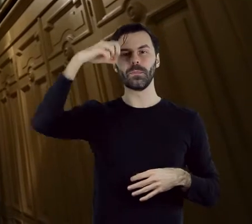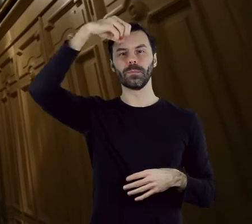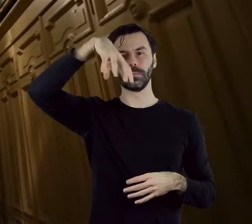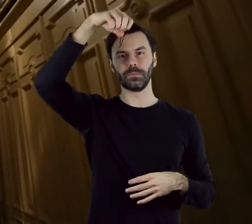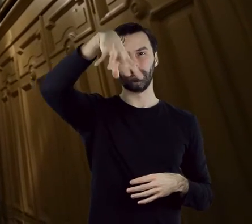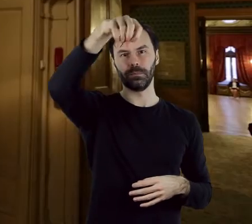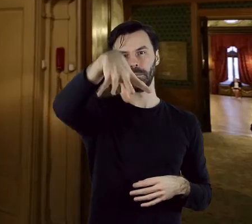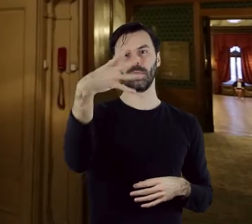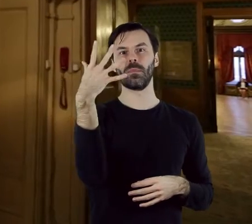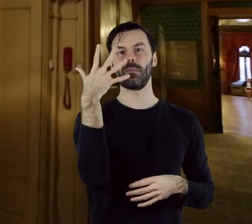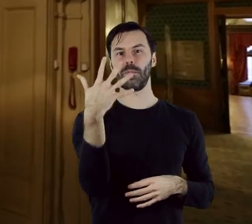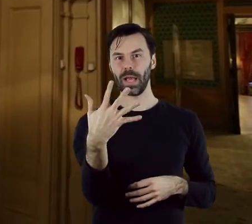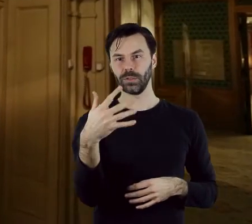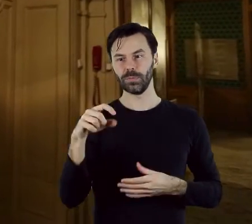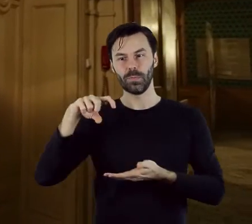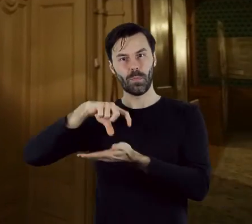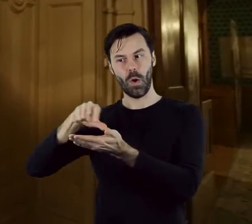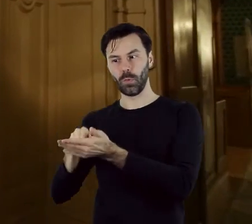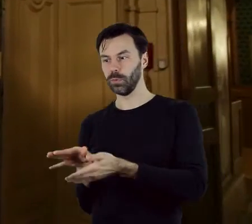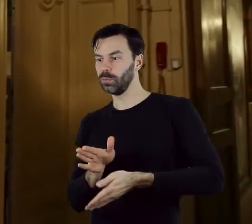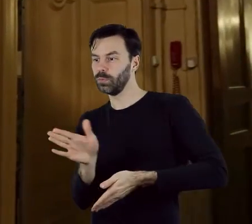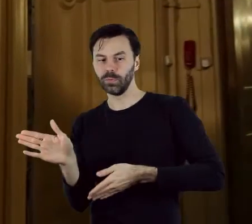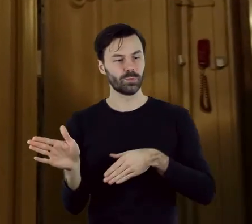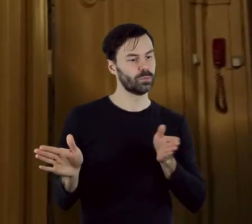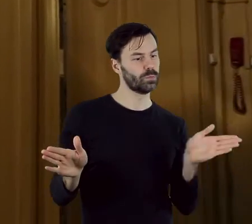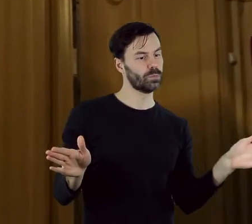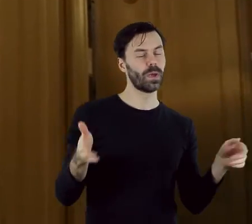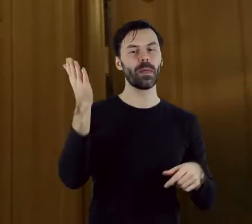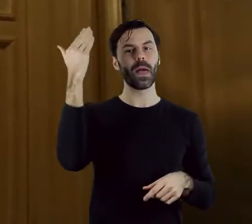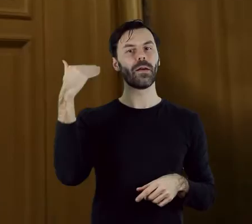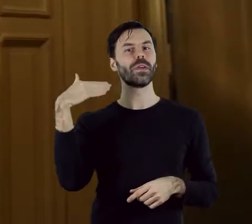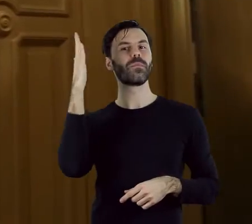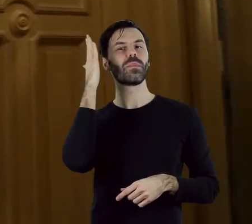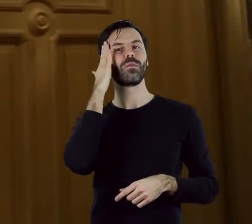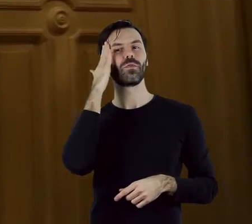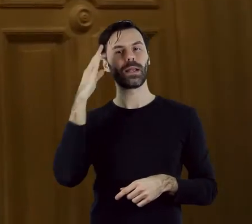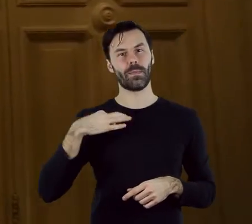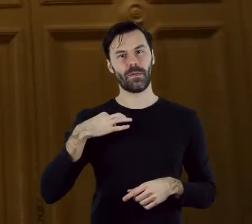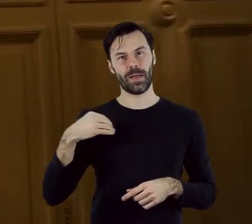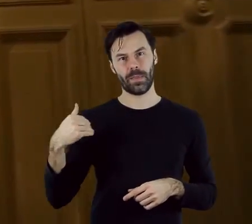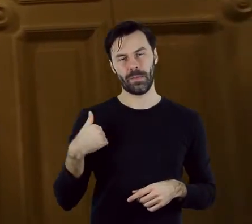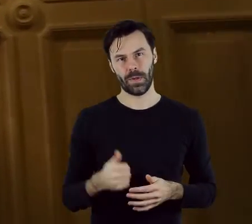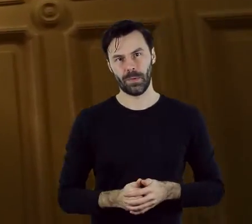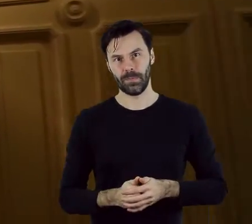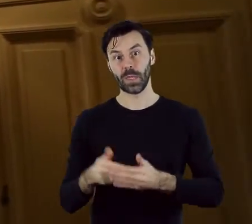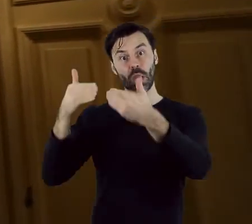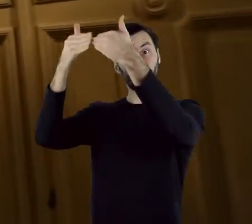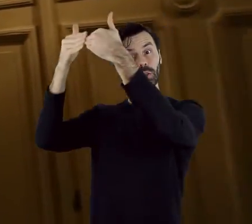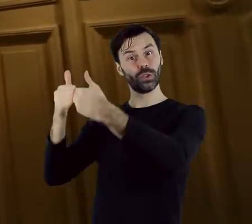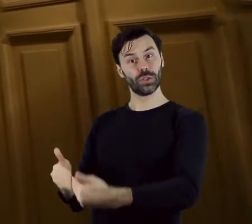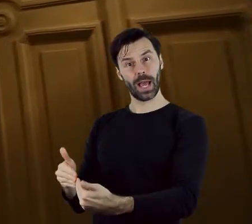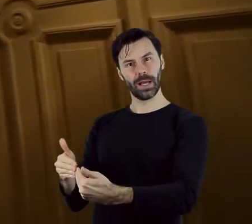świetlikami oddziela usytuowane po jego obu stronach pokoje dawnego apartamentu mieszkalnego.